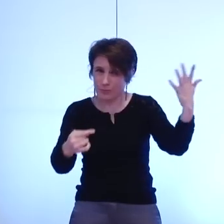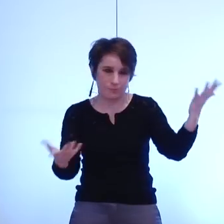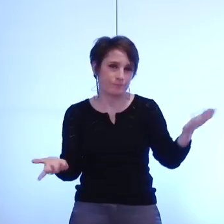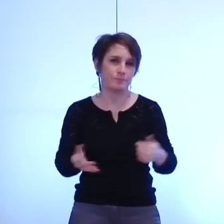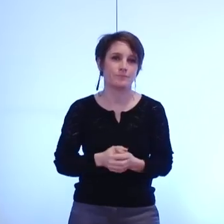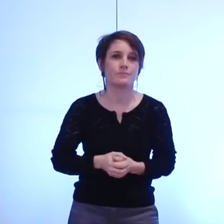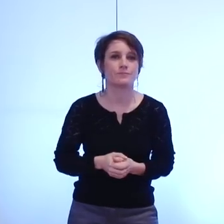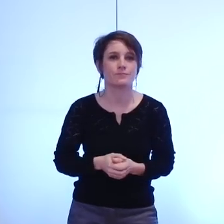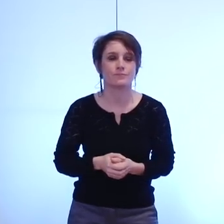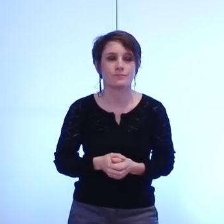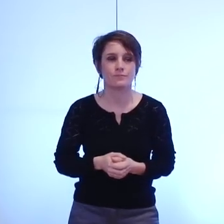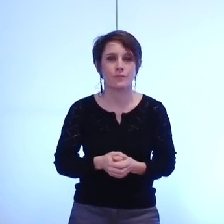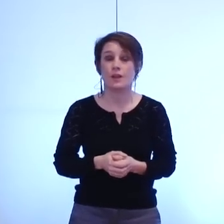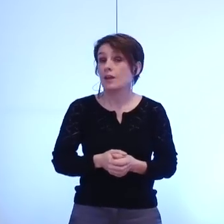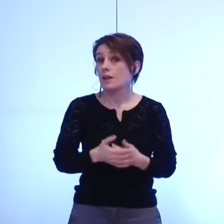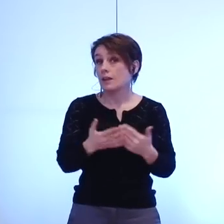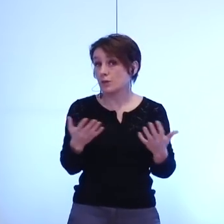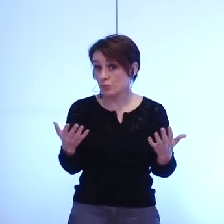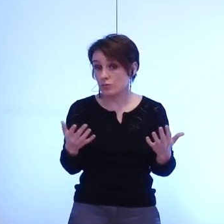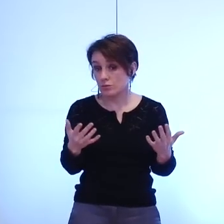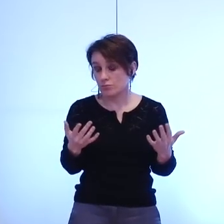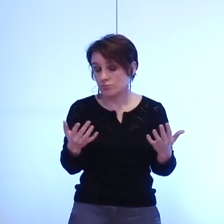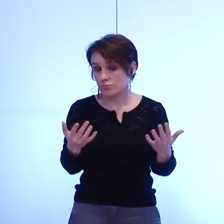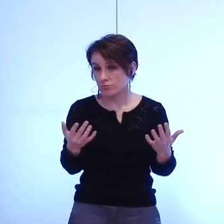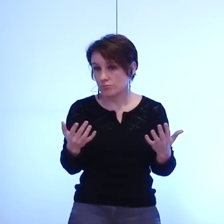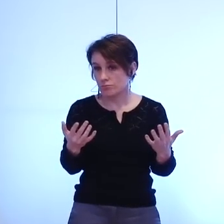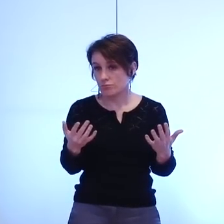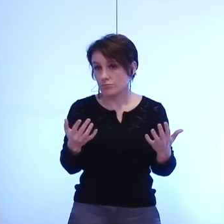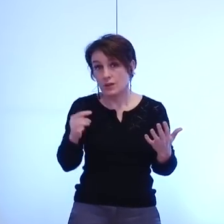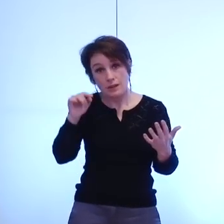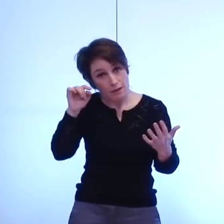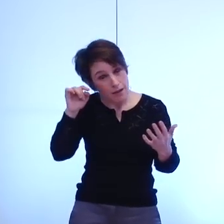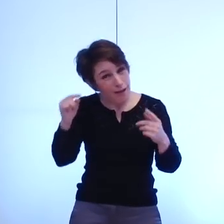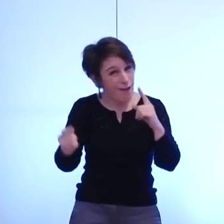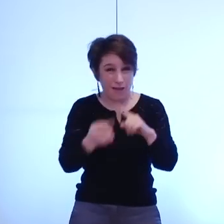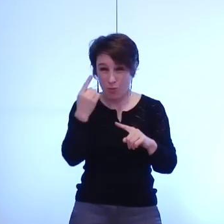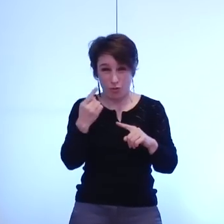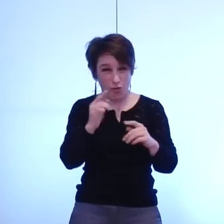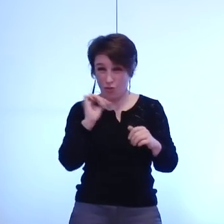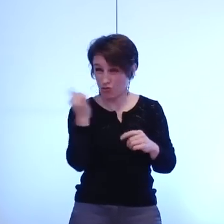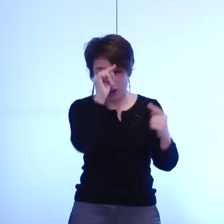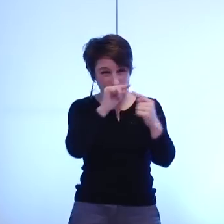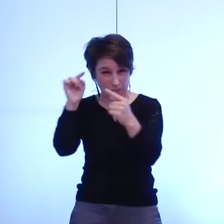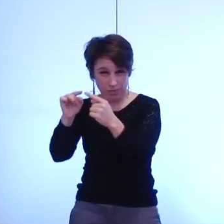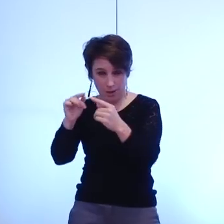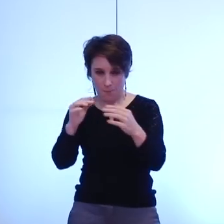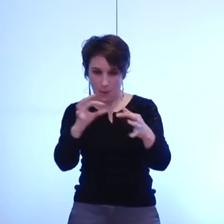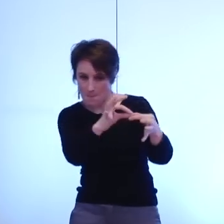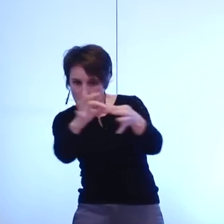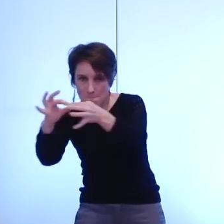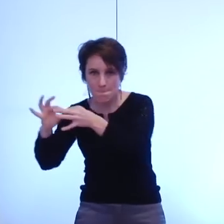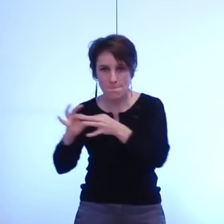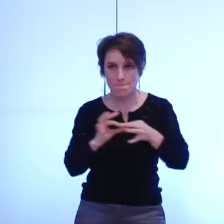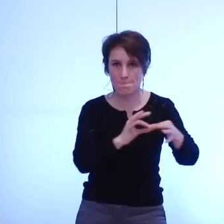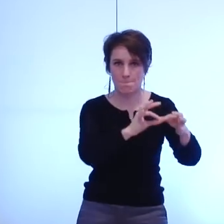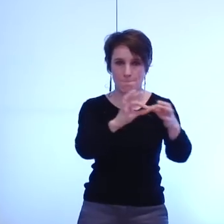et cela doit à un moment donné effectivement avoir toute sa cohérence dans la séquence et dans l'ensemble